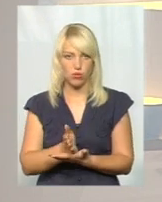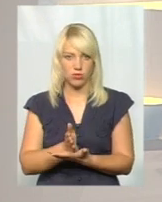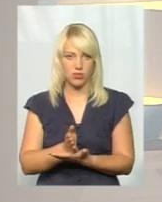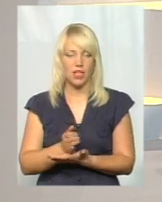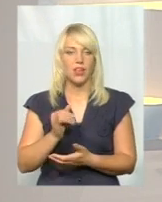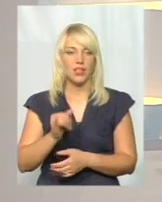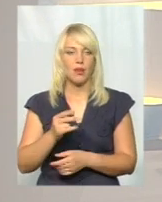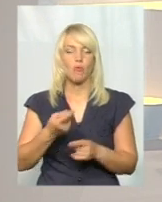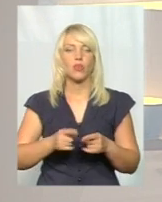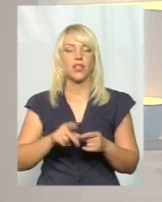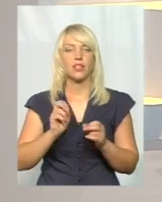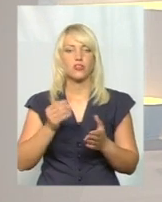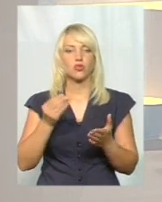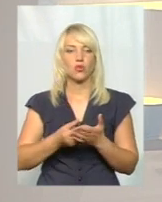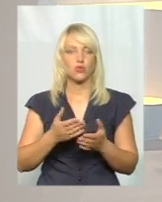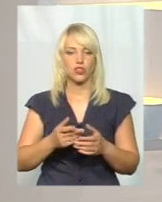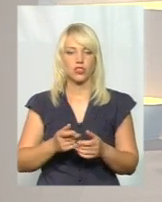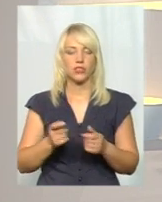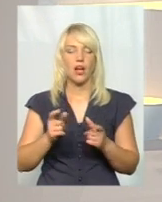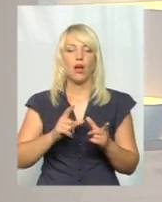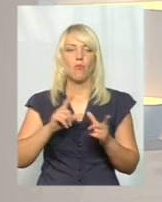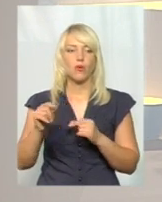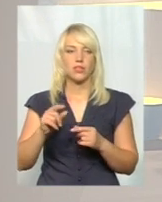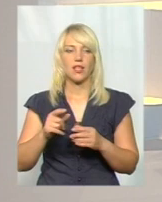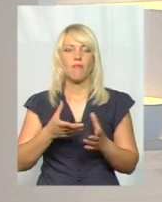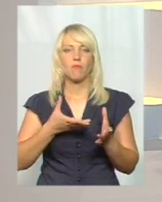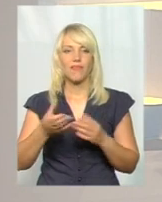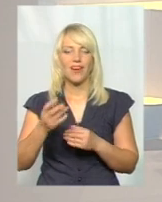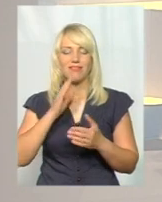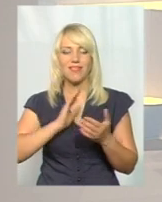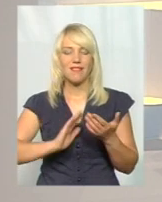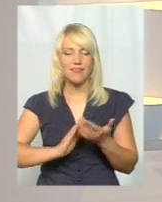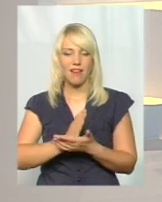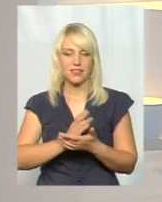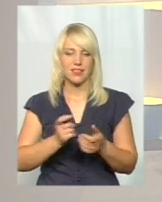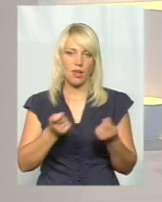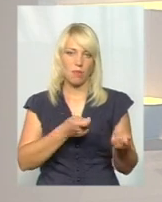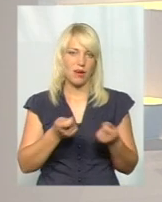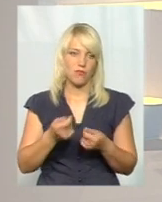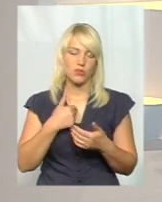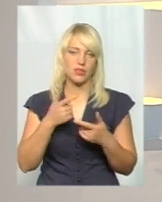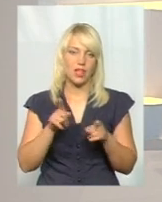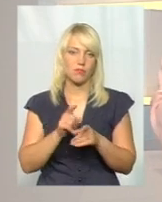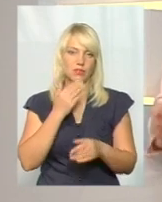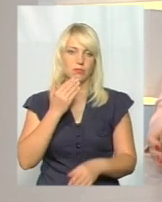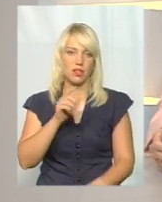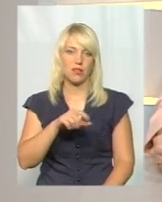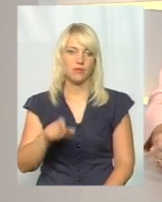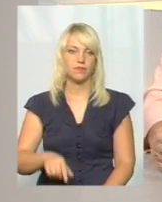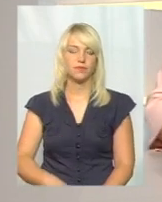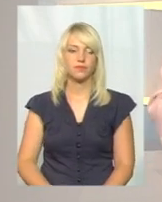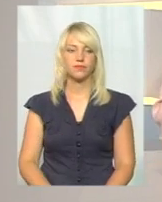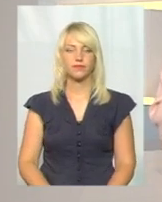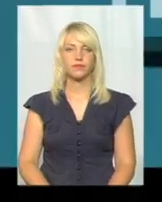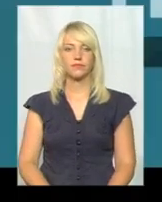про те, як здорожчання проїзду повпливає на якість перевезень. І з таким питанням ми звернулися до пасажирів і ось що почули у відповіді.